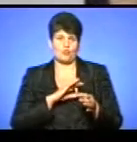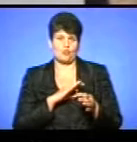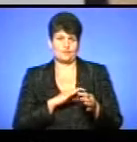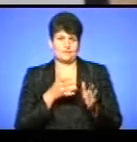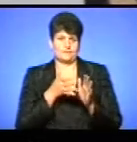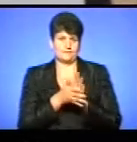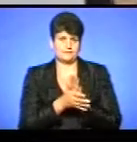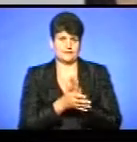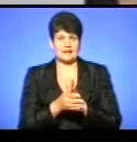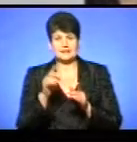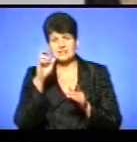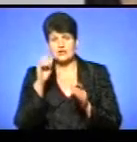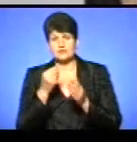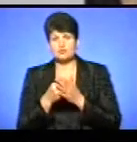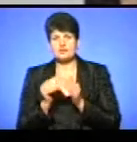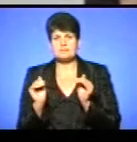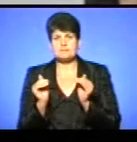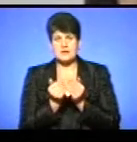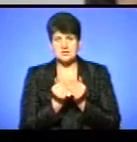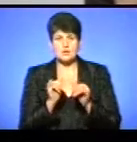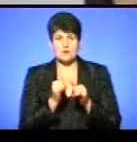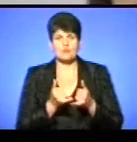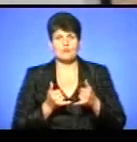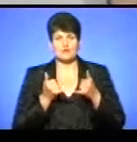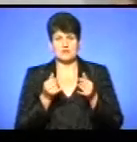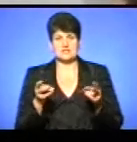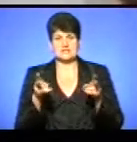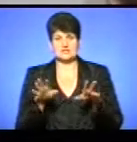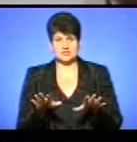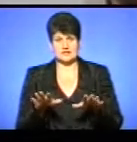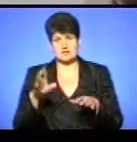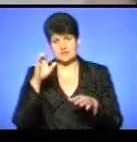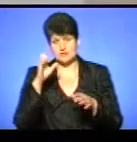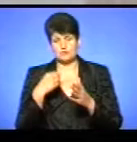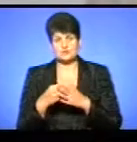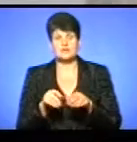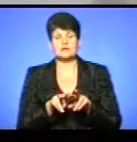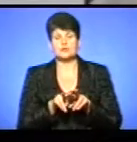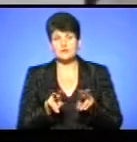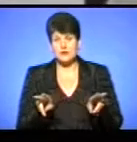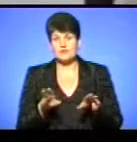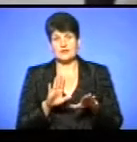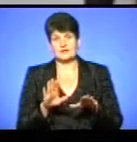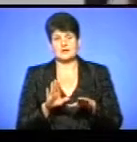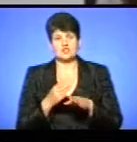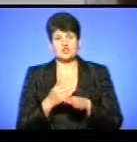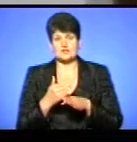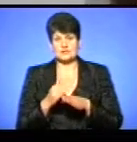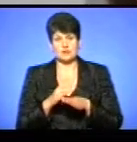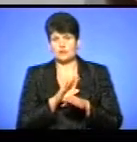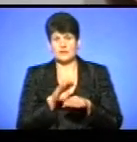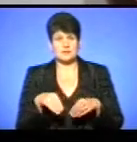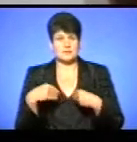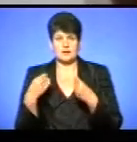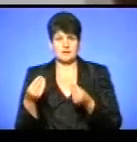державний бюджет зменшуватися, а повноваження залежатись на державному бюджеті ті самі і не йти частина повноважень у